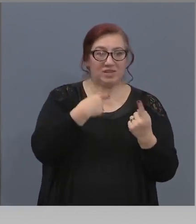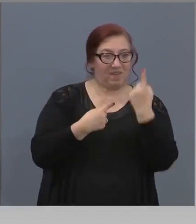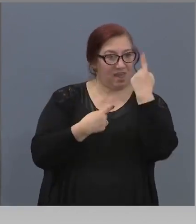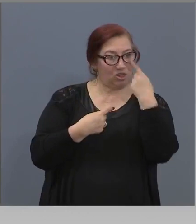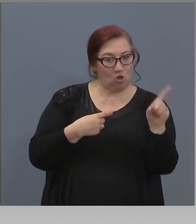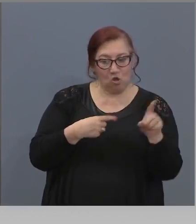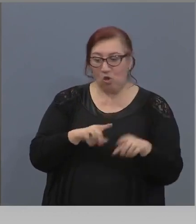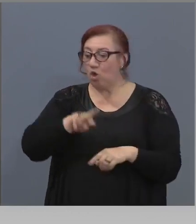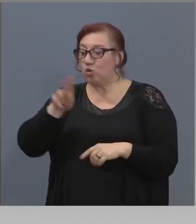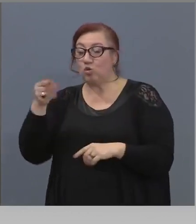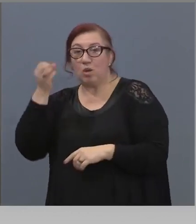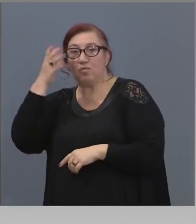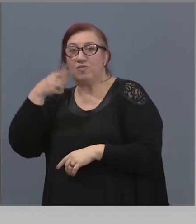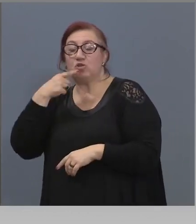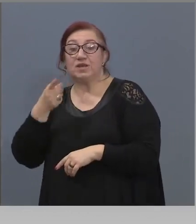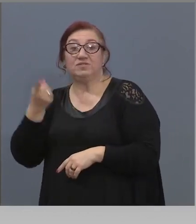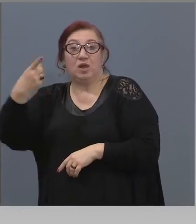друго.